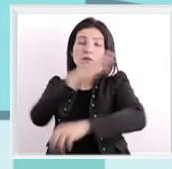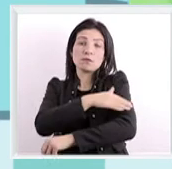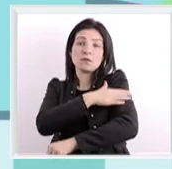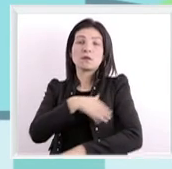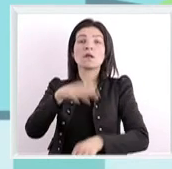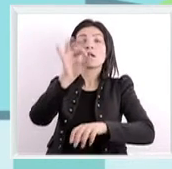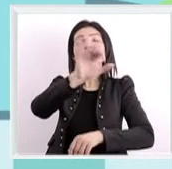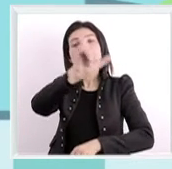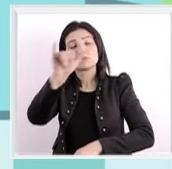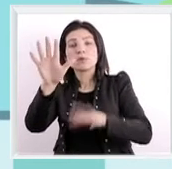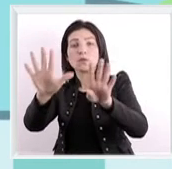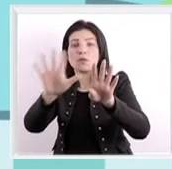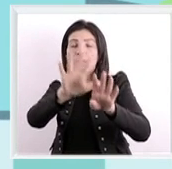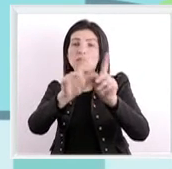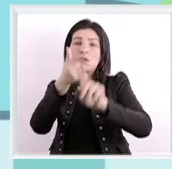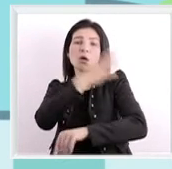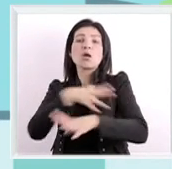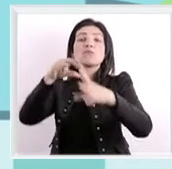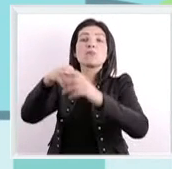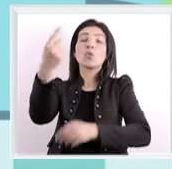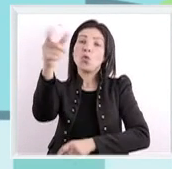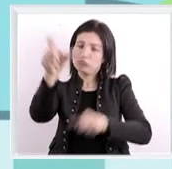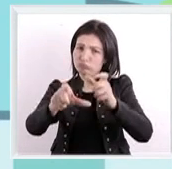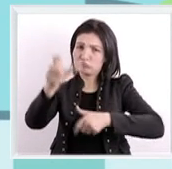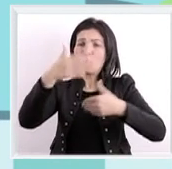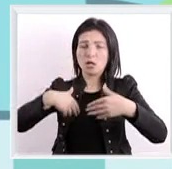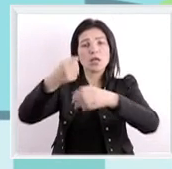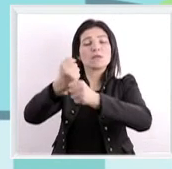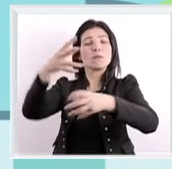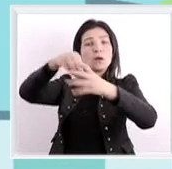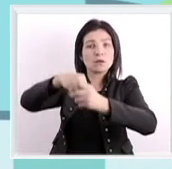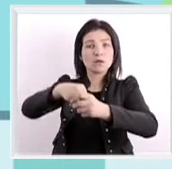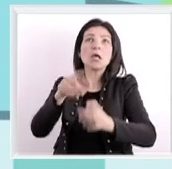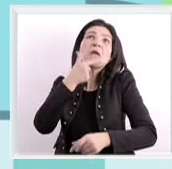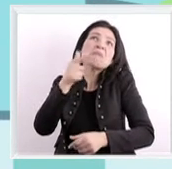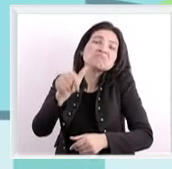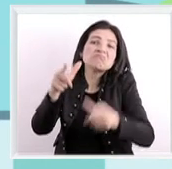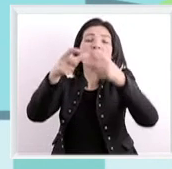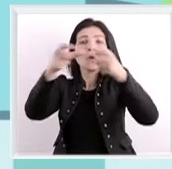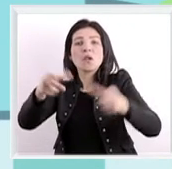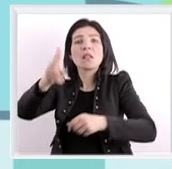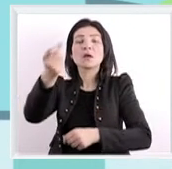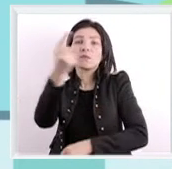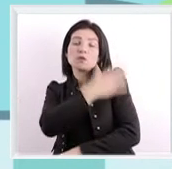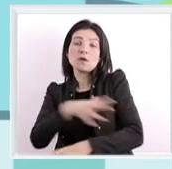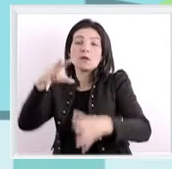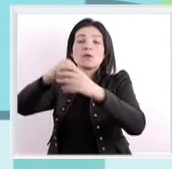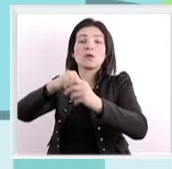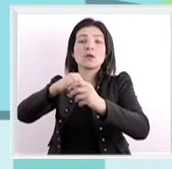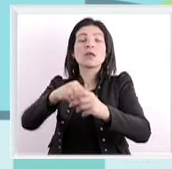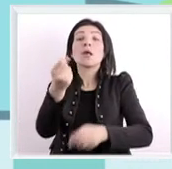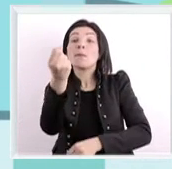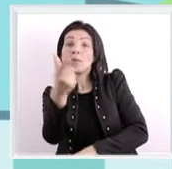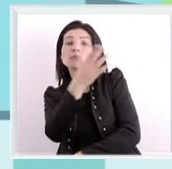وتسعة وتسعين عامل لازم تخدم على الأقل شخص واحد ذوي إعاقة والمؤسسة لتشغل أكثر من مئة شخص لازم تخدم على